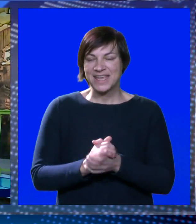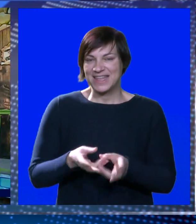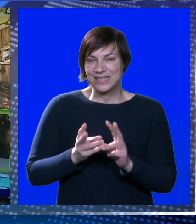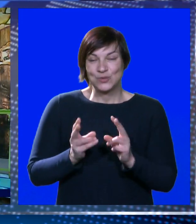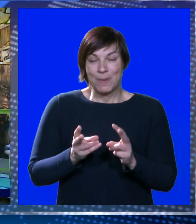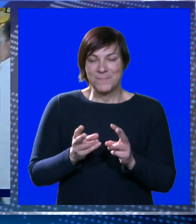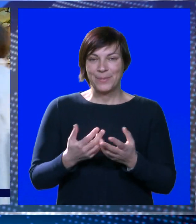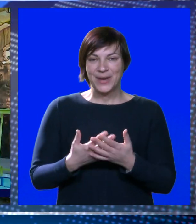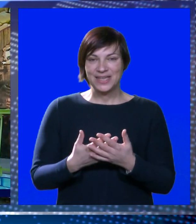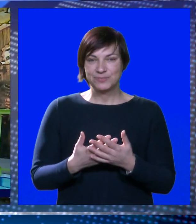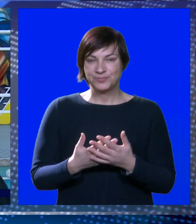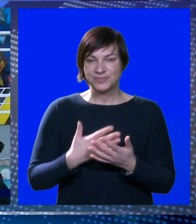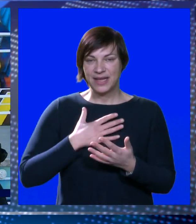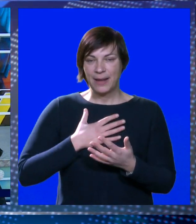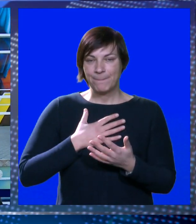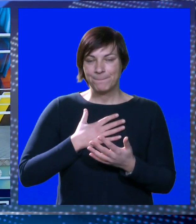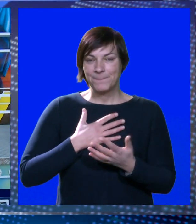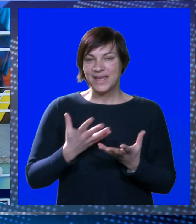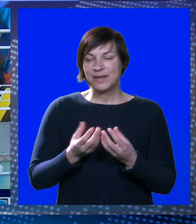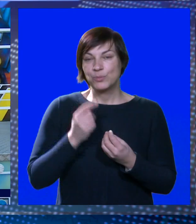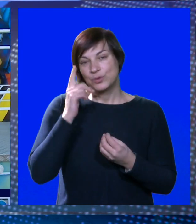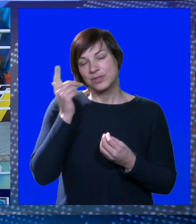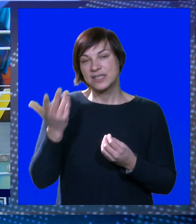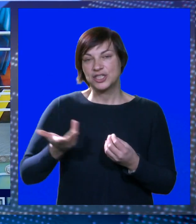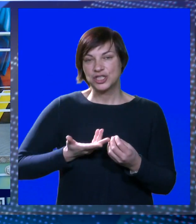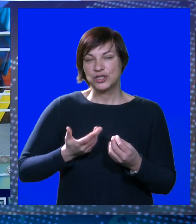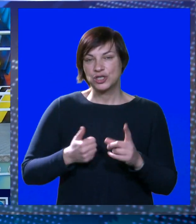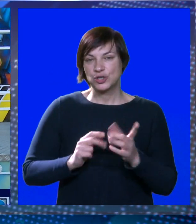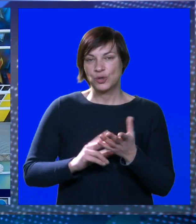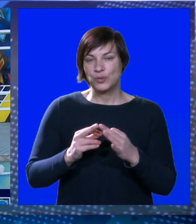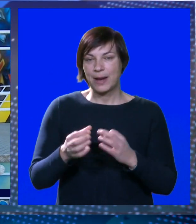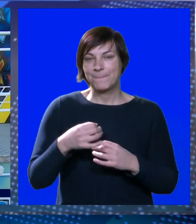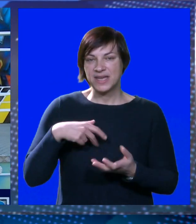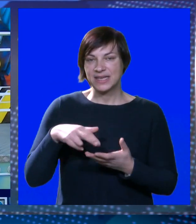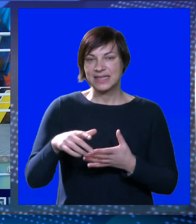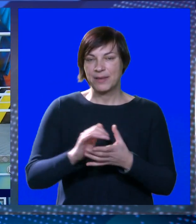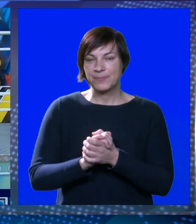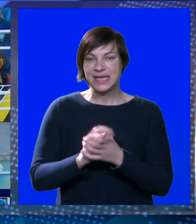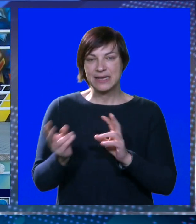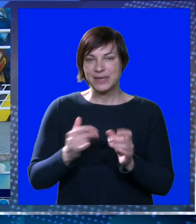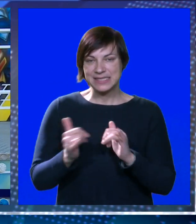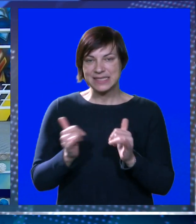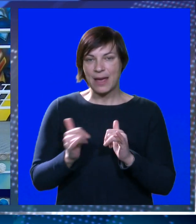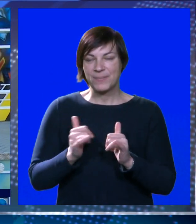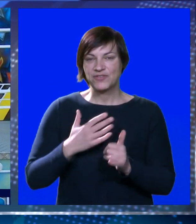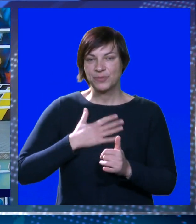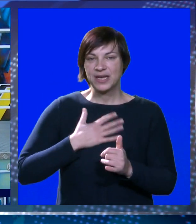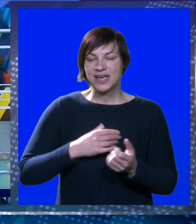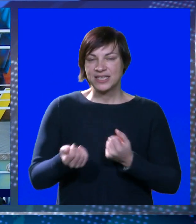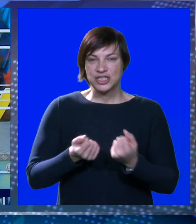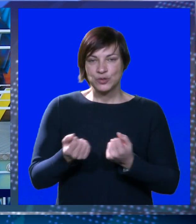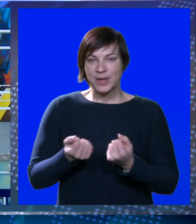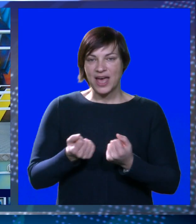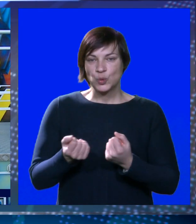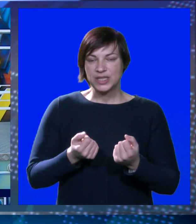mi se prepali. Meni jako znači što je došao Luna Park jer idem s prijateljima i zabavno mi je. Najdraži su mi